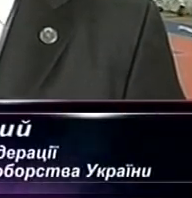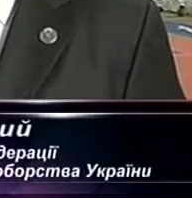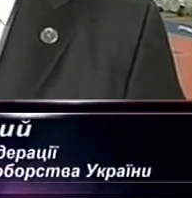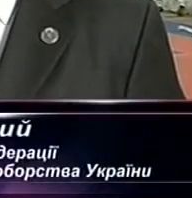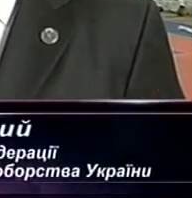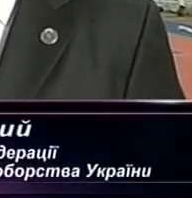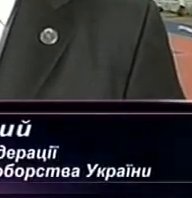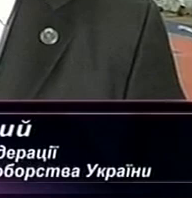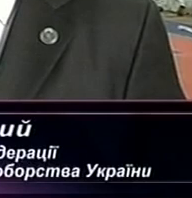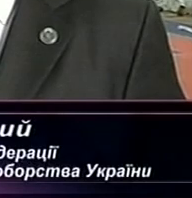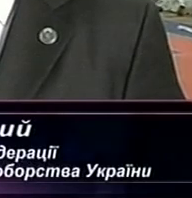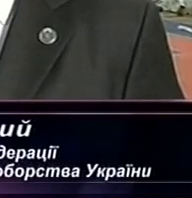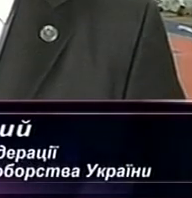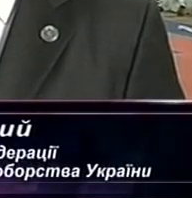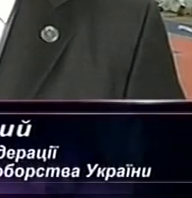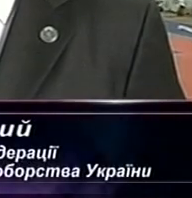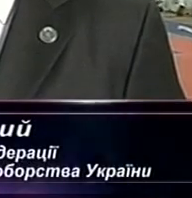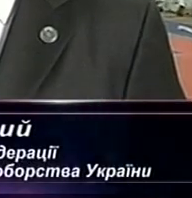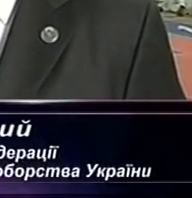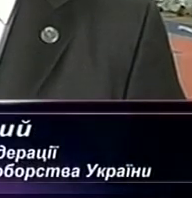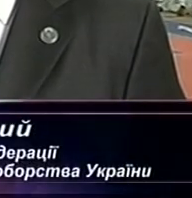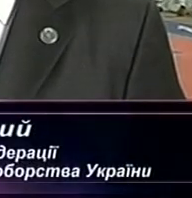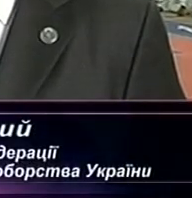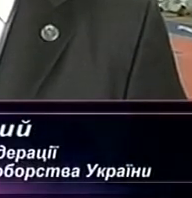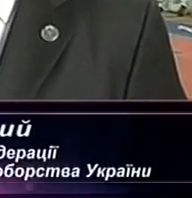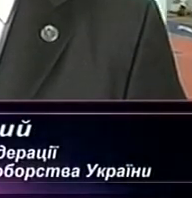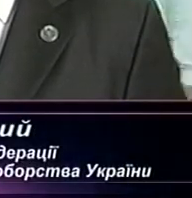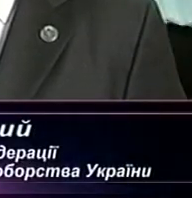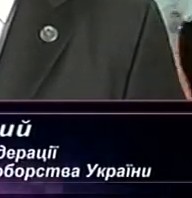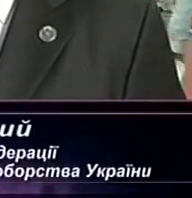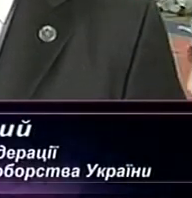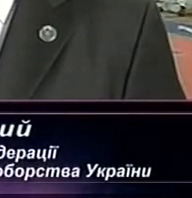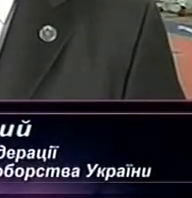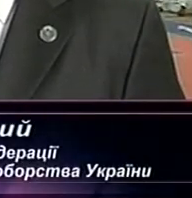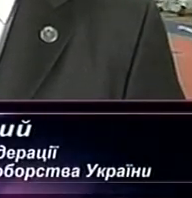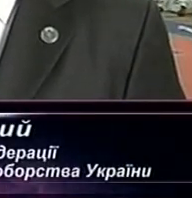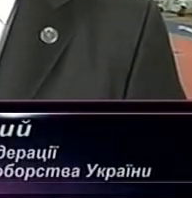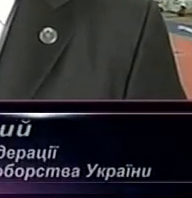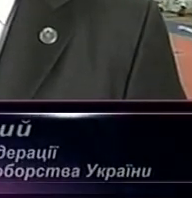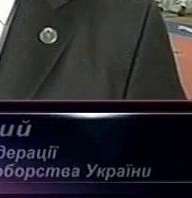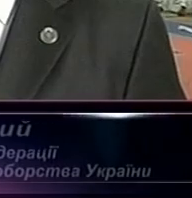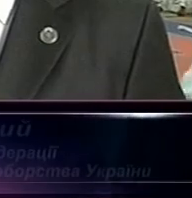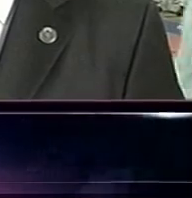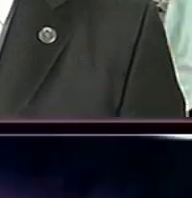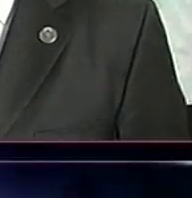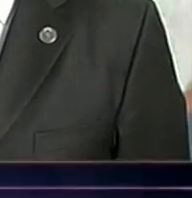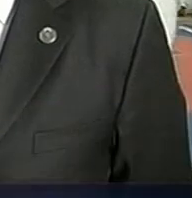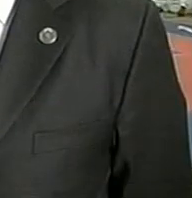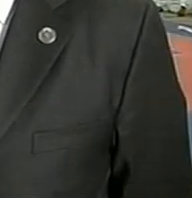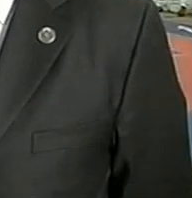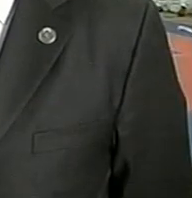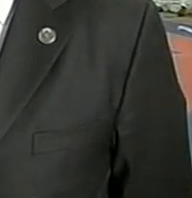Олександрій з Дмитро